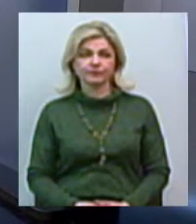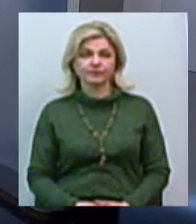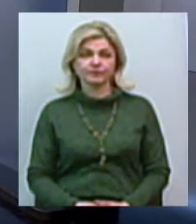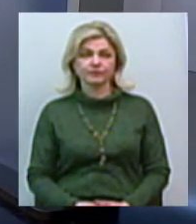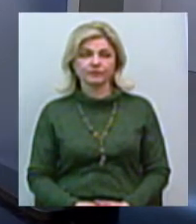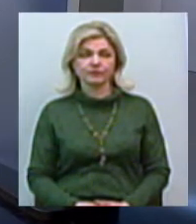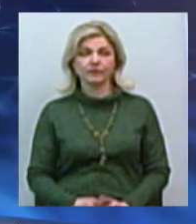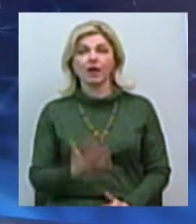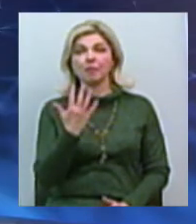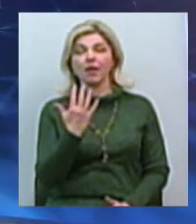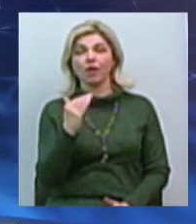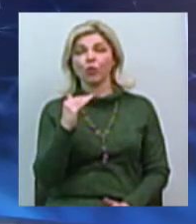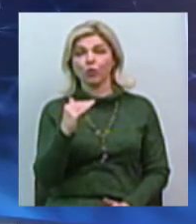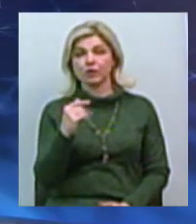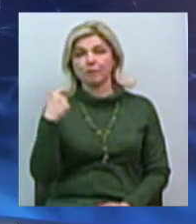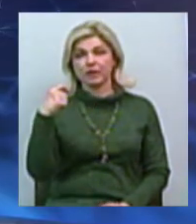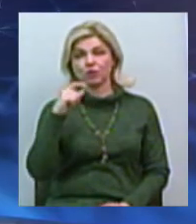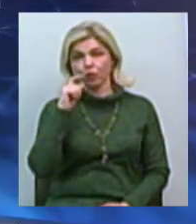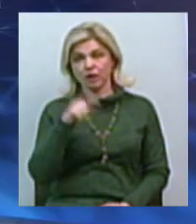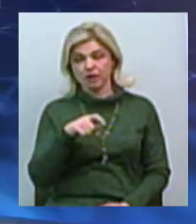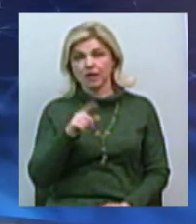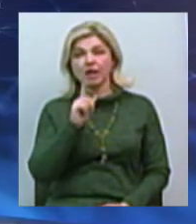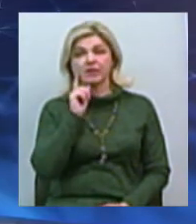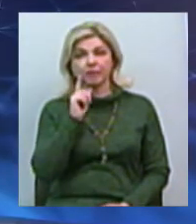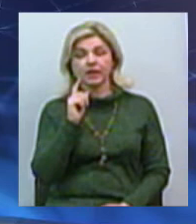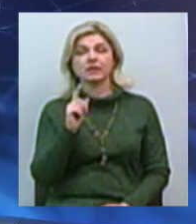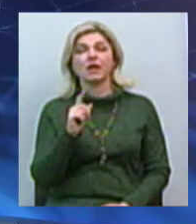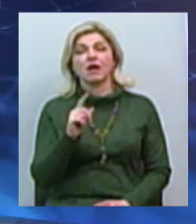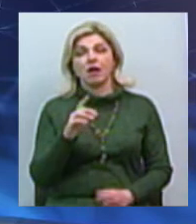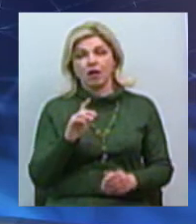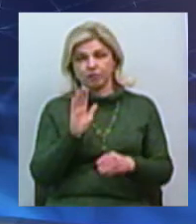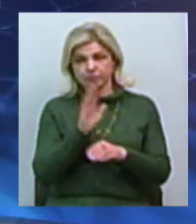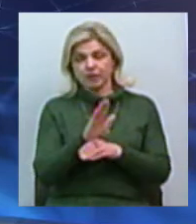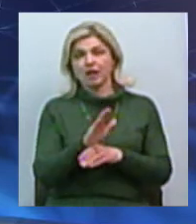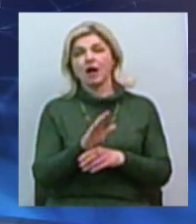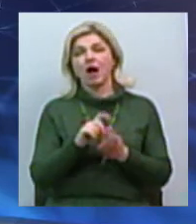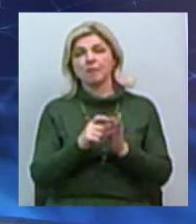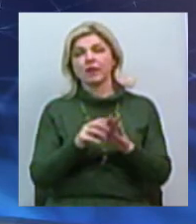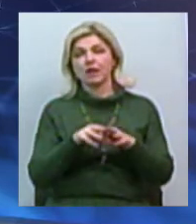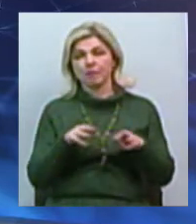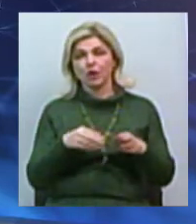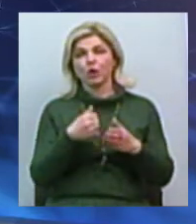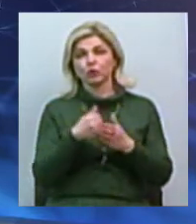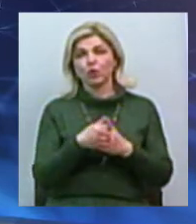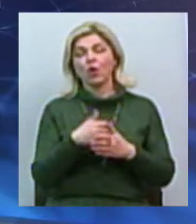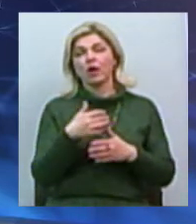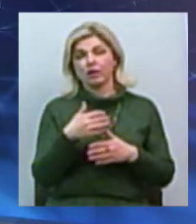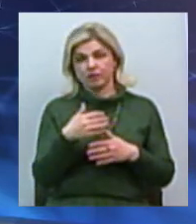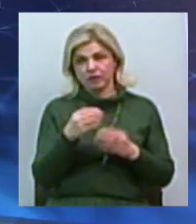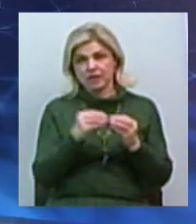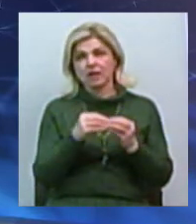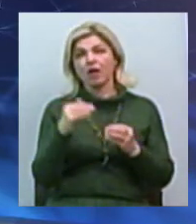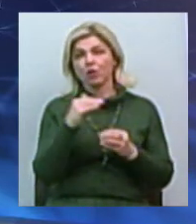5 лютого президент України Володимир Зеленський зобов'язав Кабінет міністрів до кінця лютого внести пропозиції щодо реалізації програми